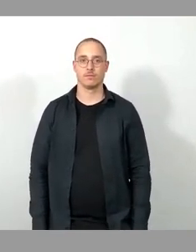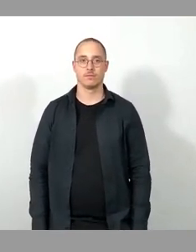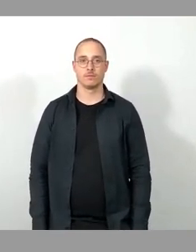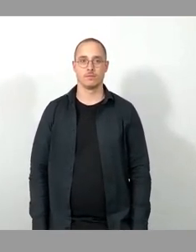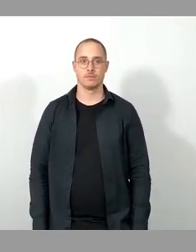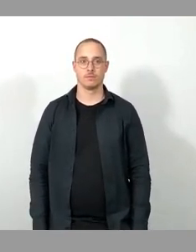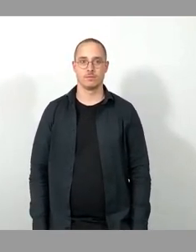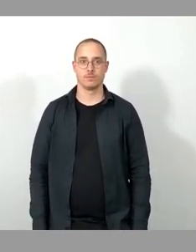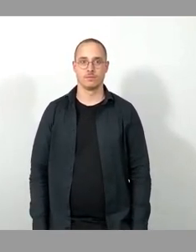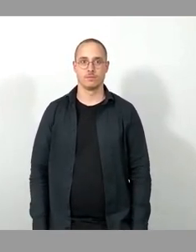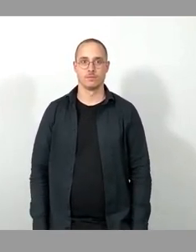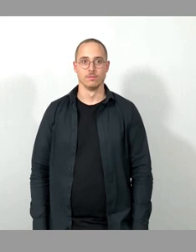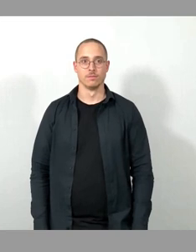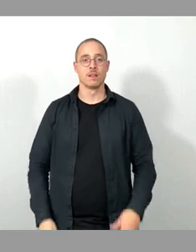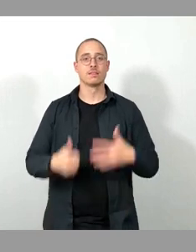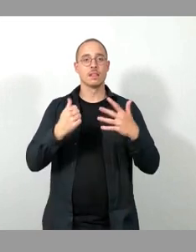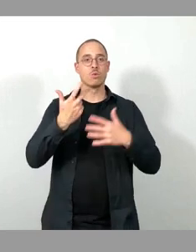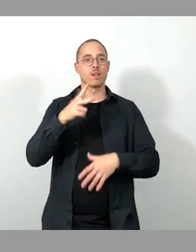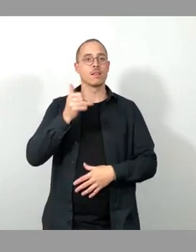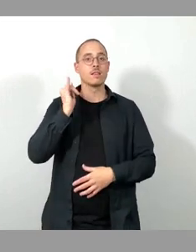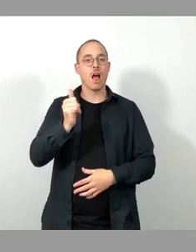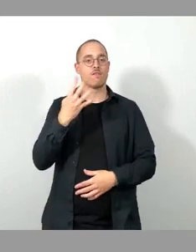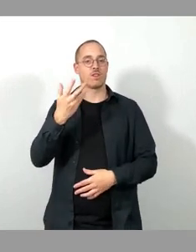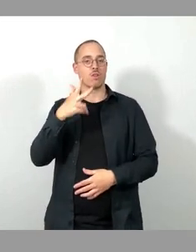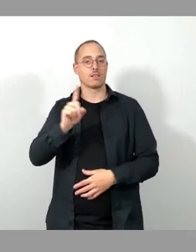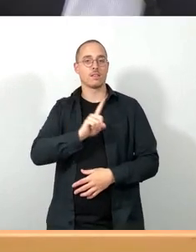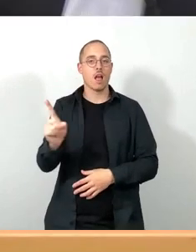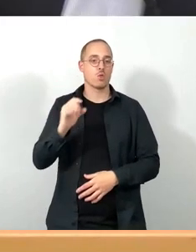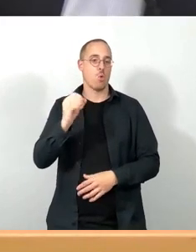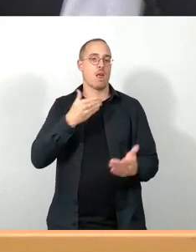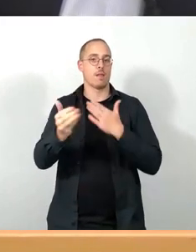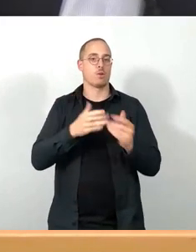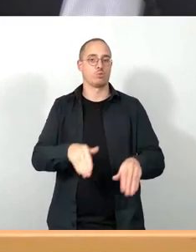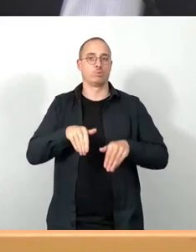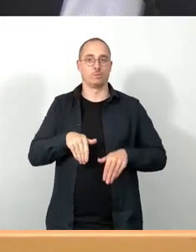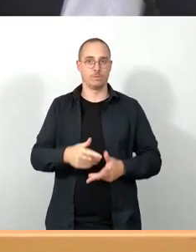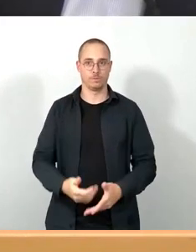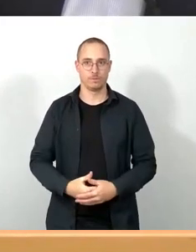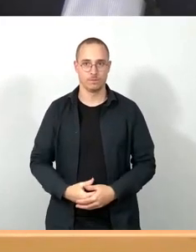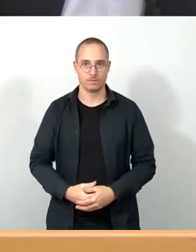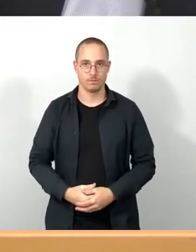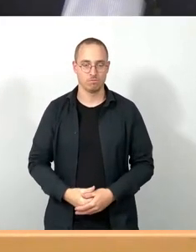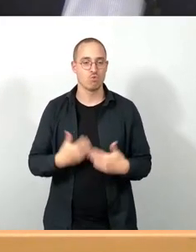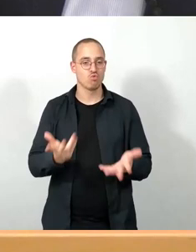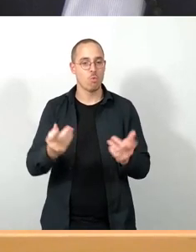36 Ja-Stimmen, 34 Nein-Stimmen, 0 Enthaltungen, damit so beschlossen.